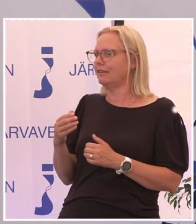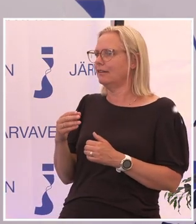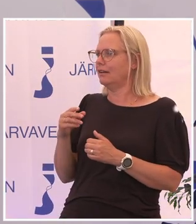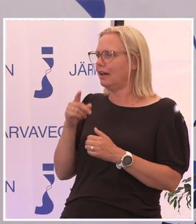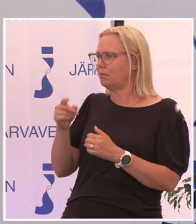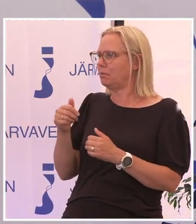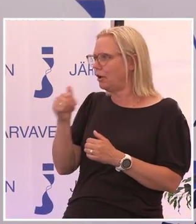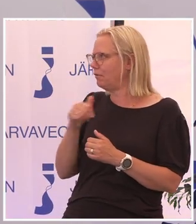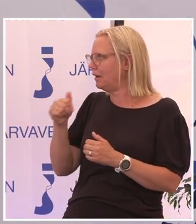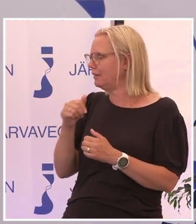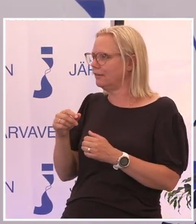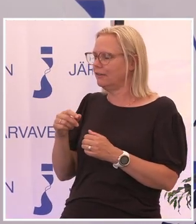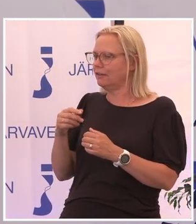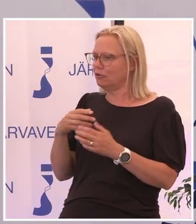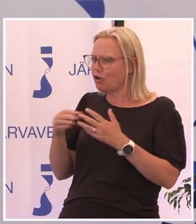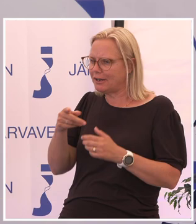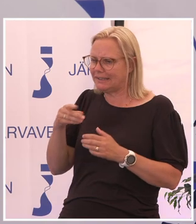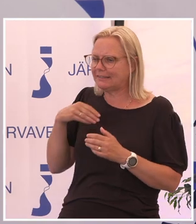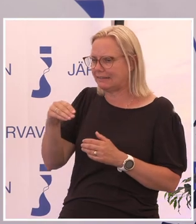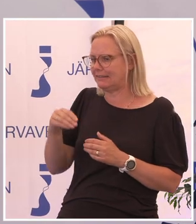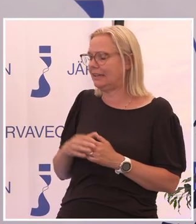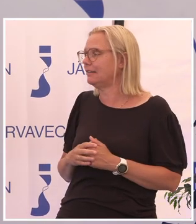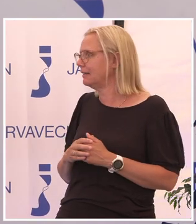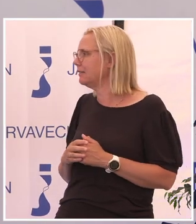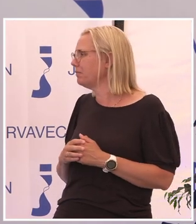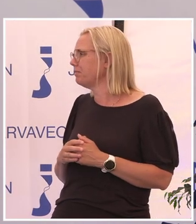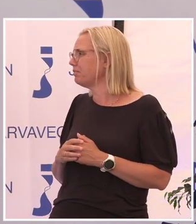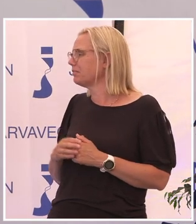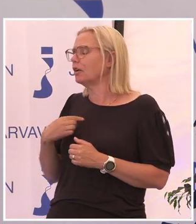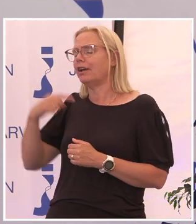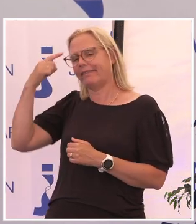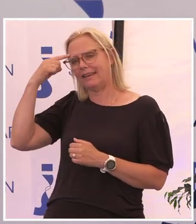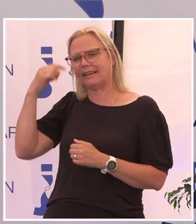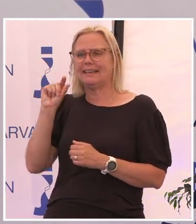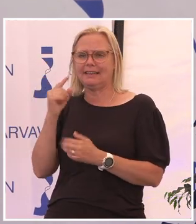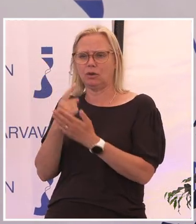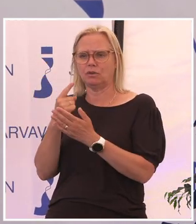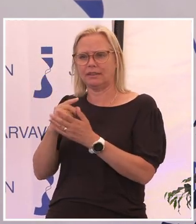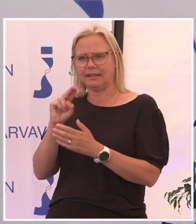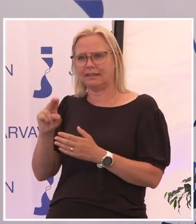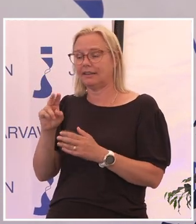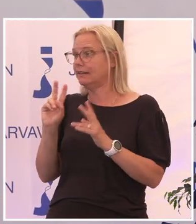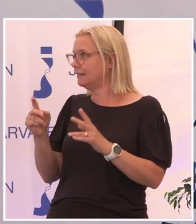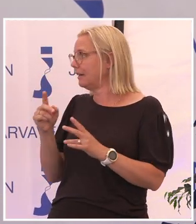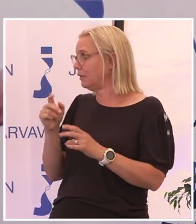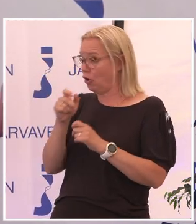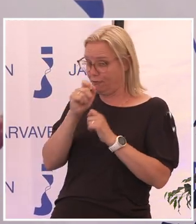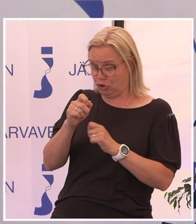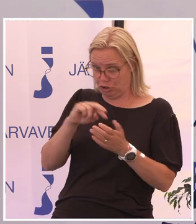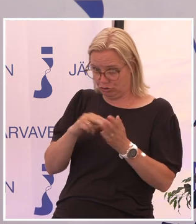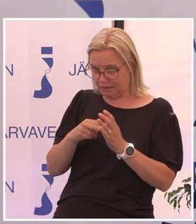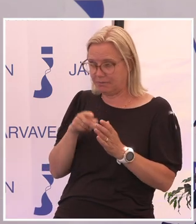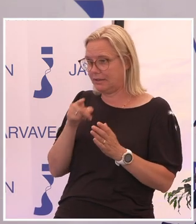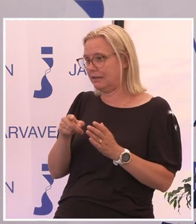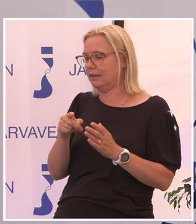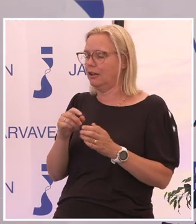satsningen och förstå. Och jag tänker just att det är ju lite konstigt att, som försörjningssystemet, till exempel försörjningsstödet,